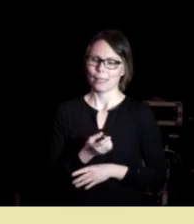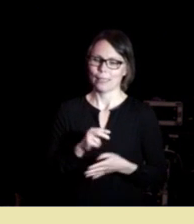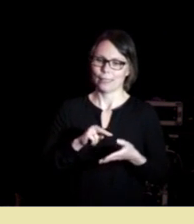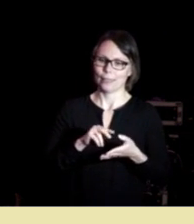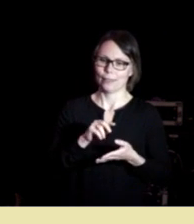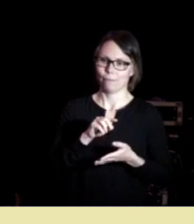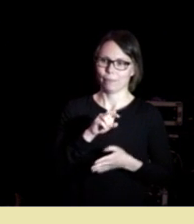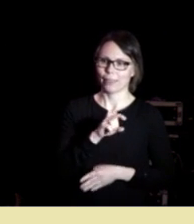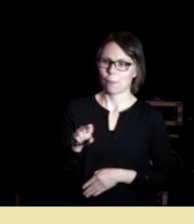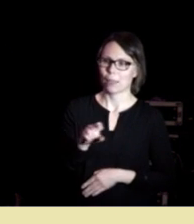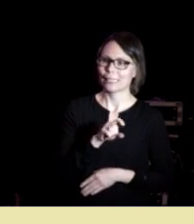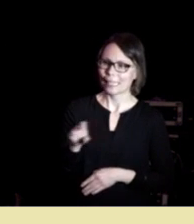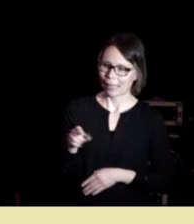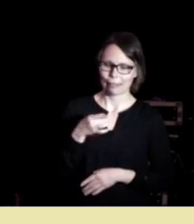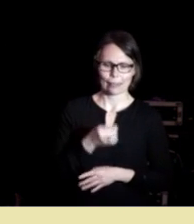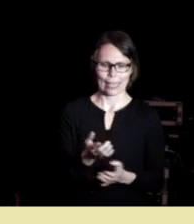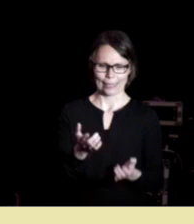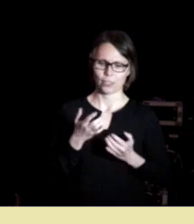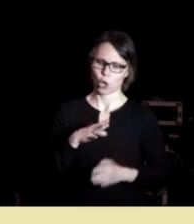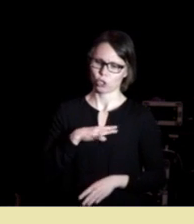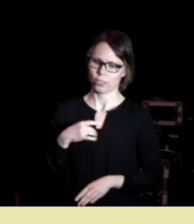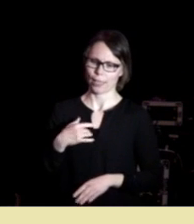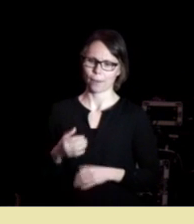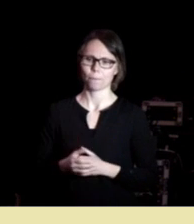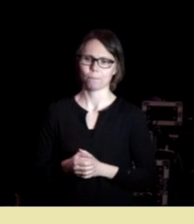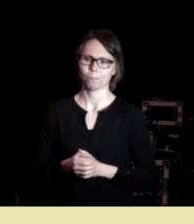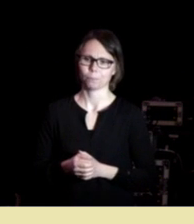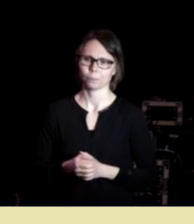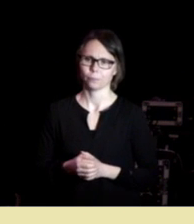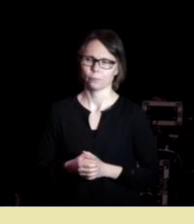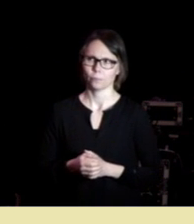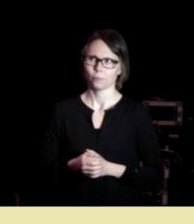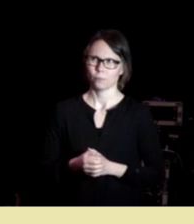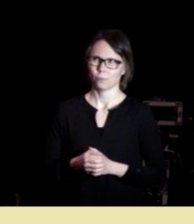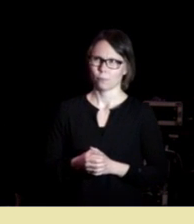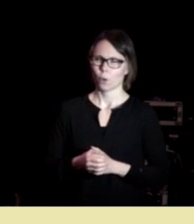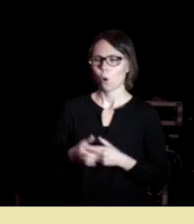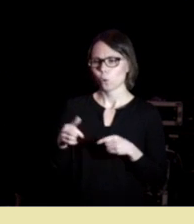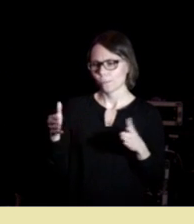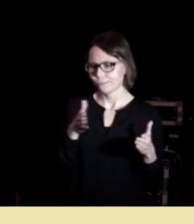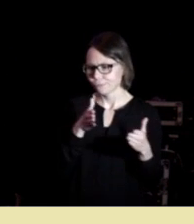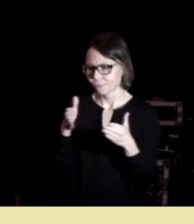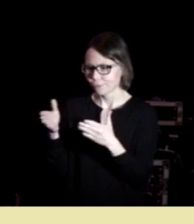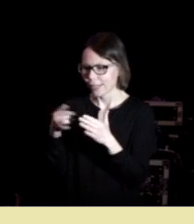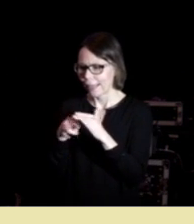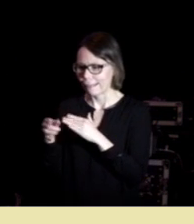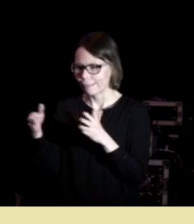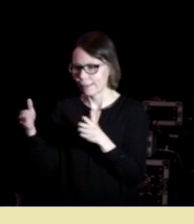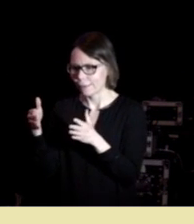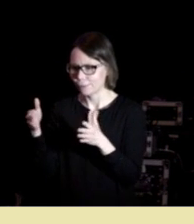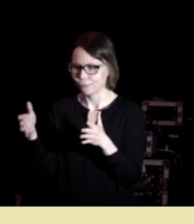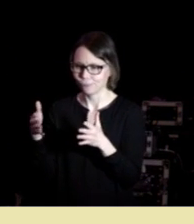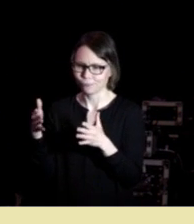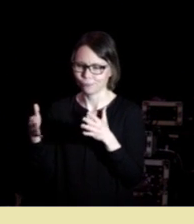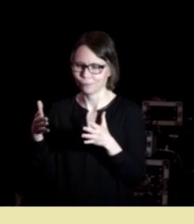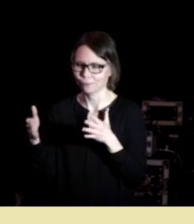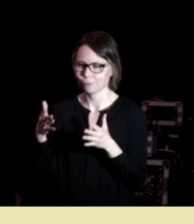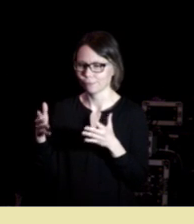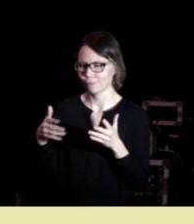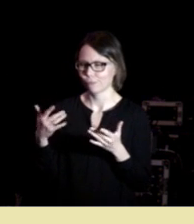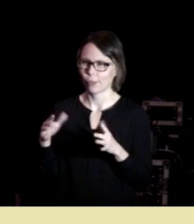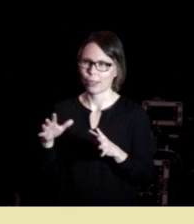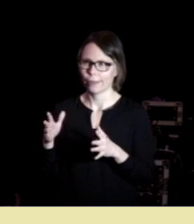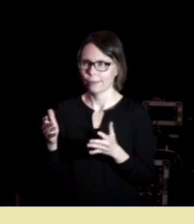synes jeg er interessant. Da tenkte jeg å lede dere inn i et slags